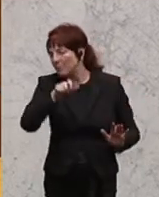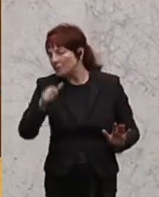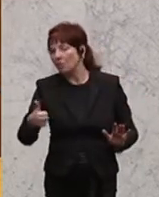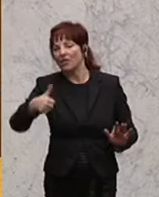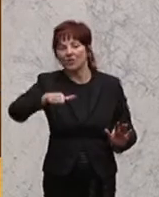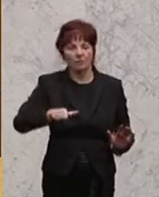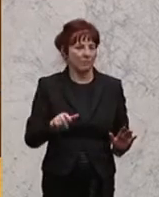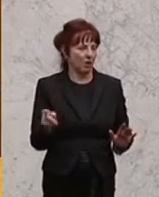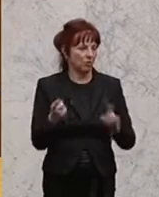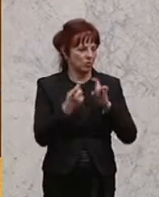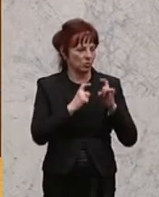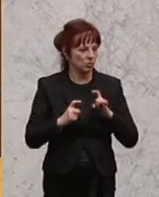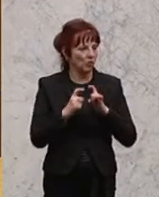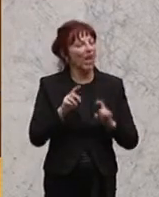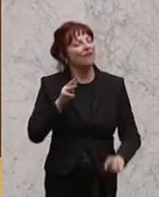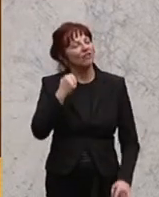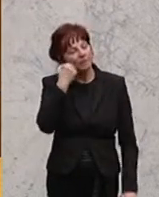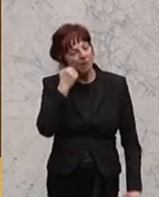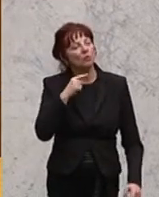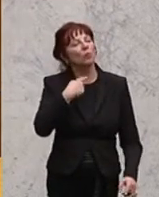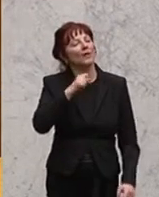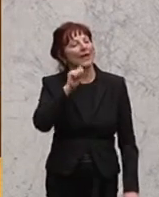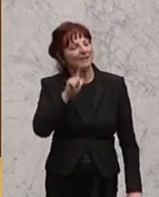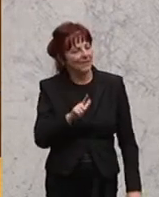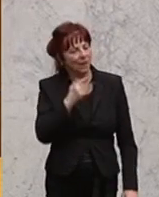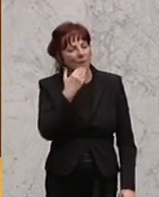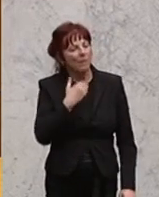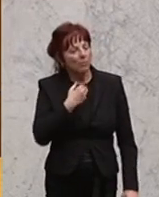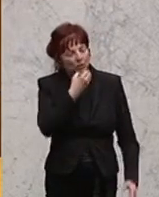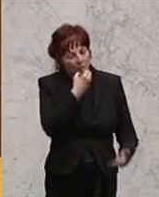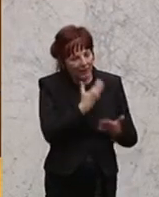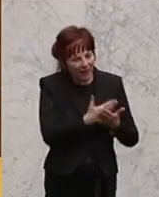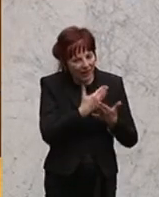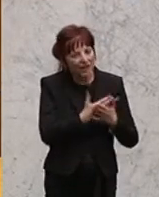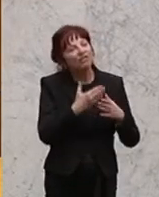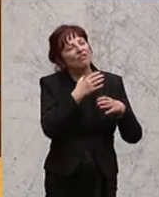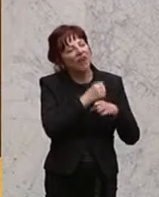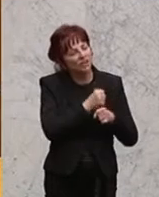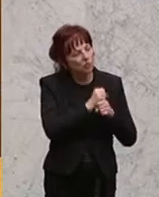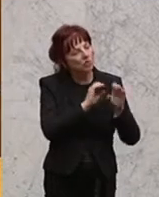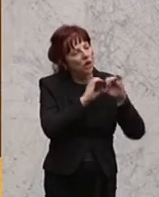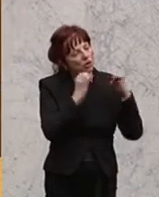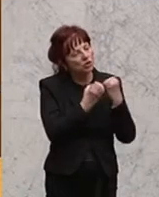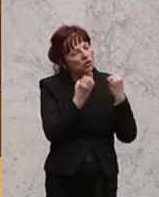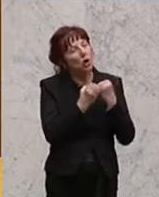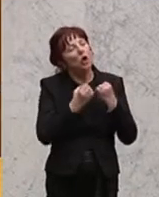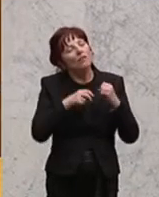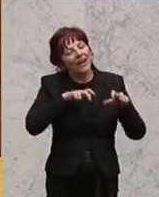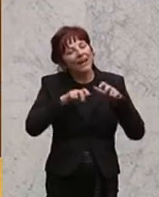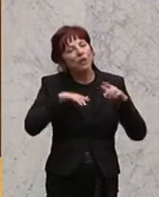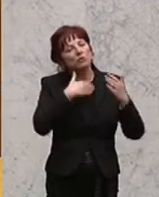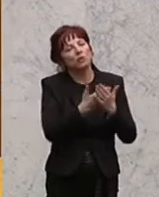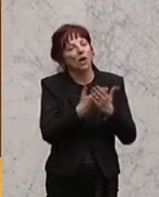Abgeordneten Wittmann und Gersl zum Bericht des Verfassungsausschusses über die Regierungsvorlage für 46 der Beilagen. Und zwar der